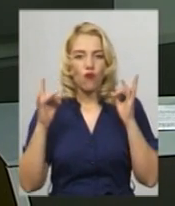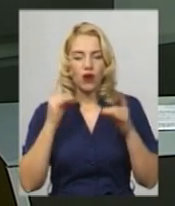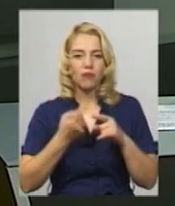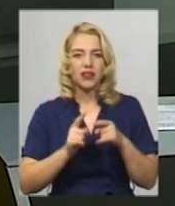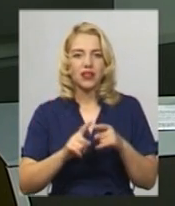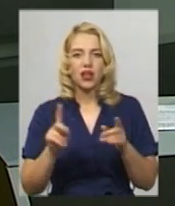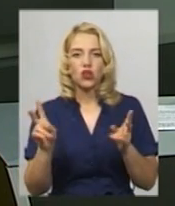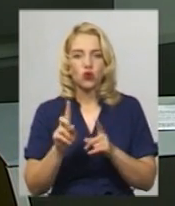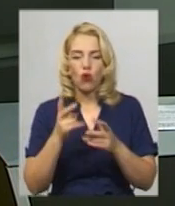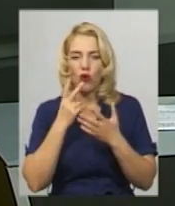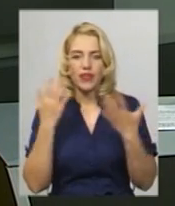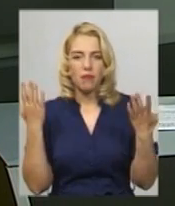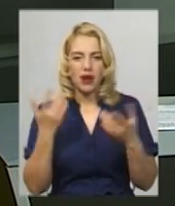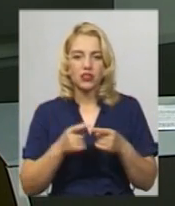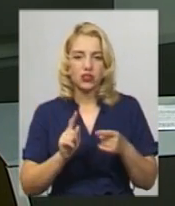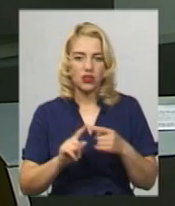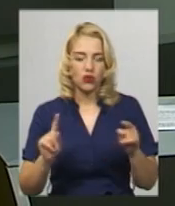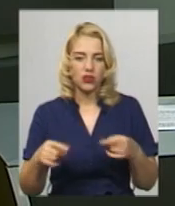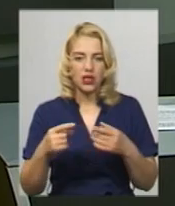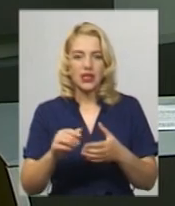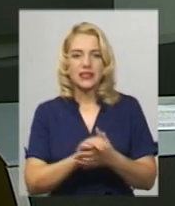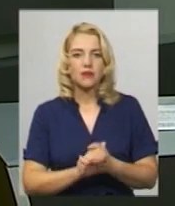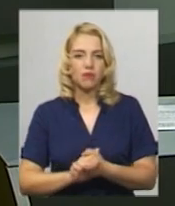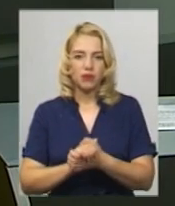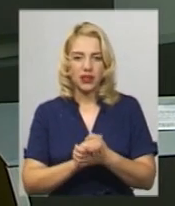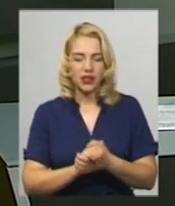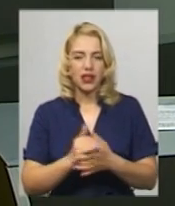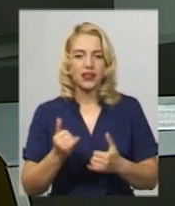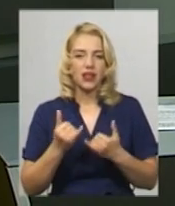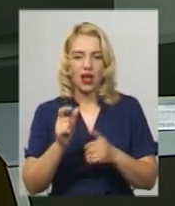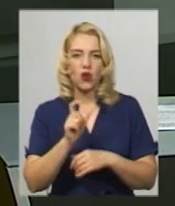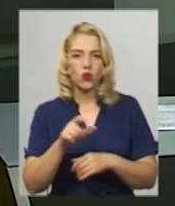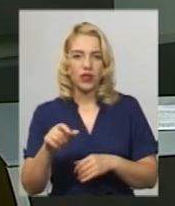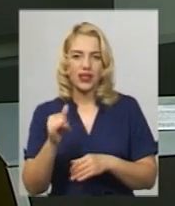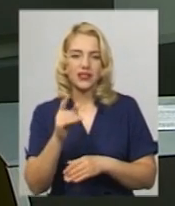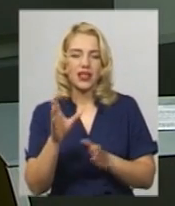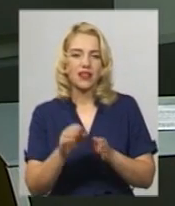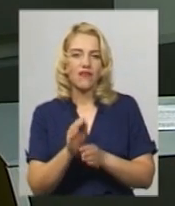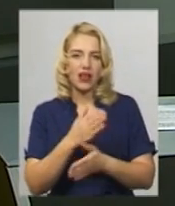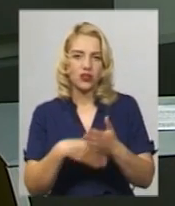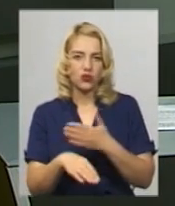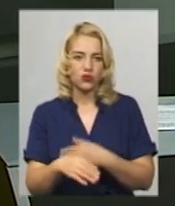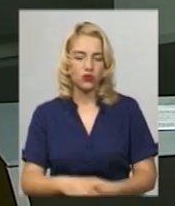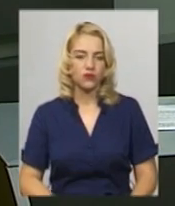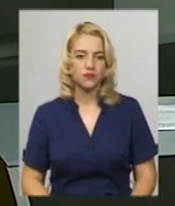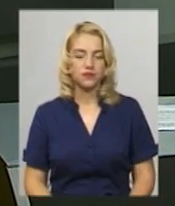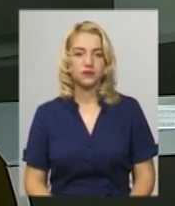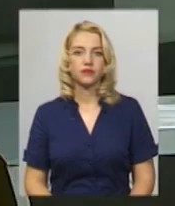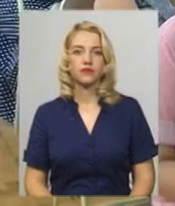навчання «Житомирська спілка культури та мистецтва людей з інвалідністю». Як відбувалося навчання, знає Анастасія Збродова.